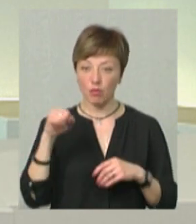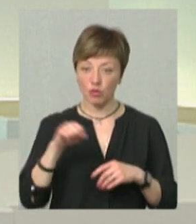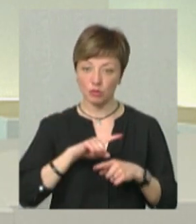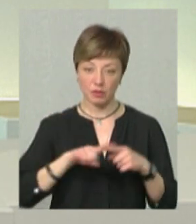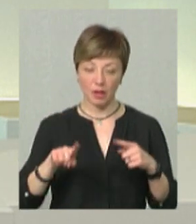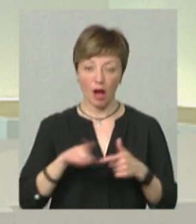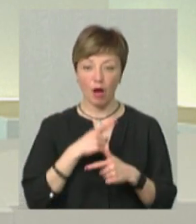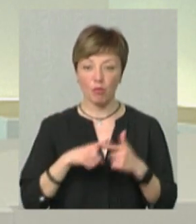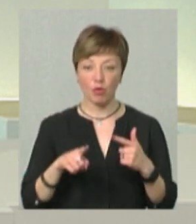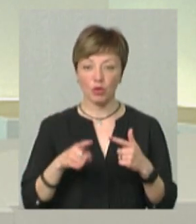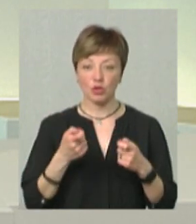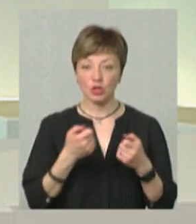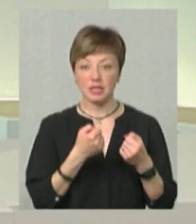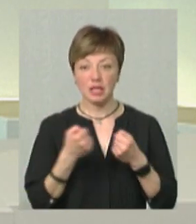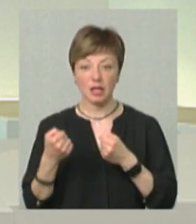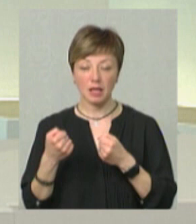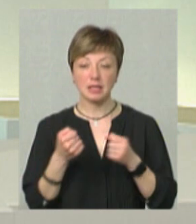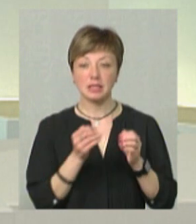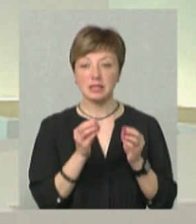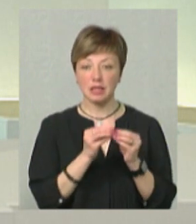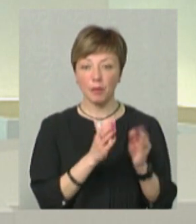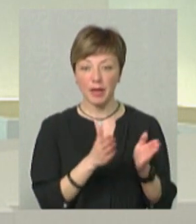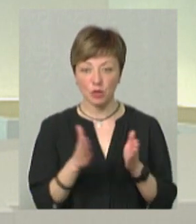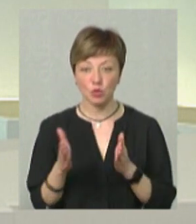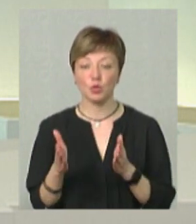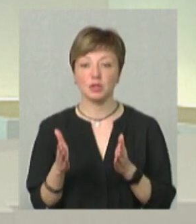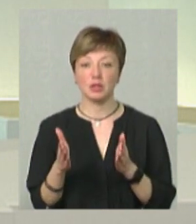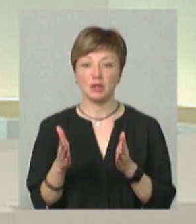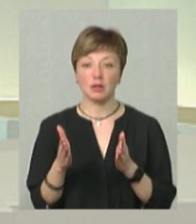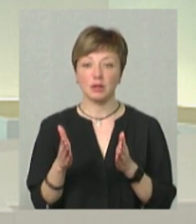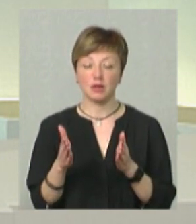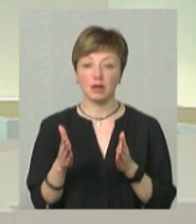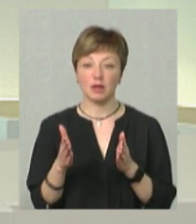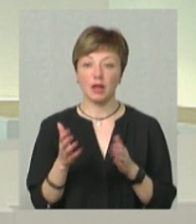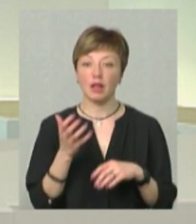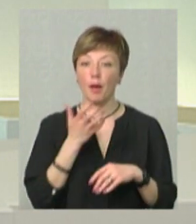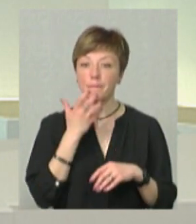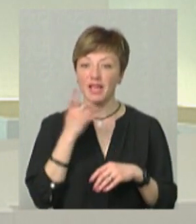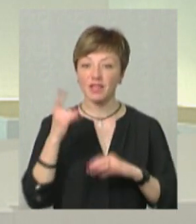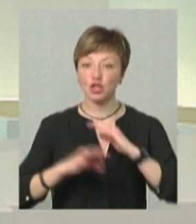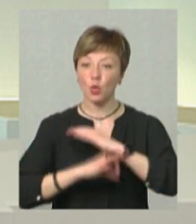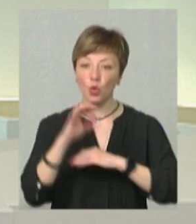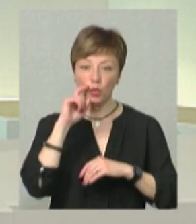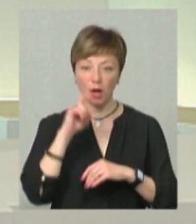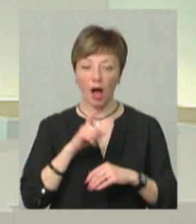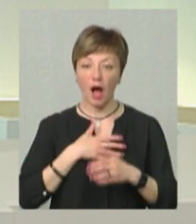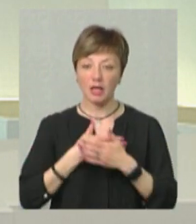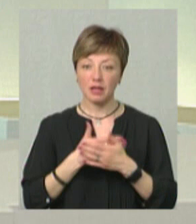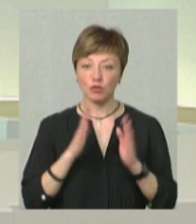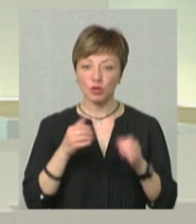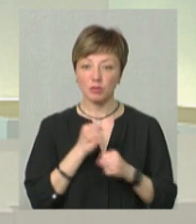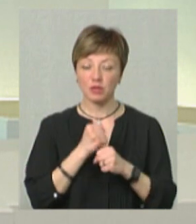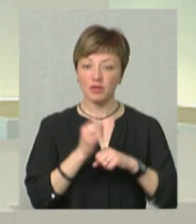швидко, або там трішки затягнеться і стабілізується там на півдній і сході України, а активно буде